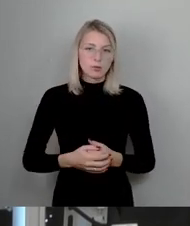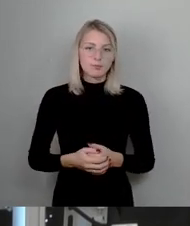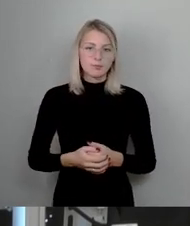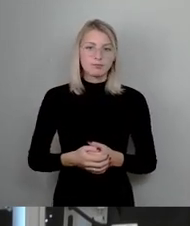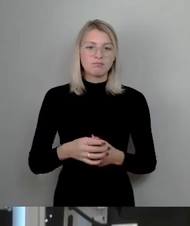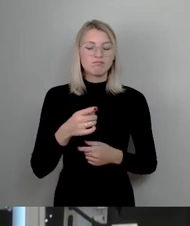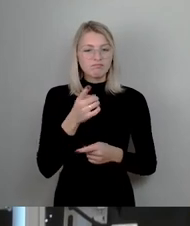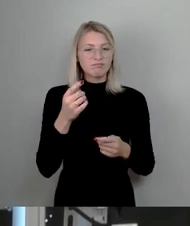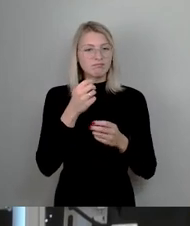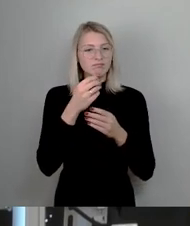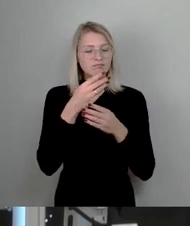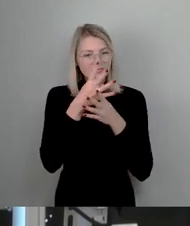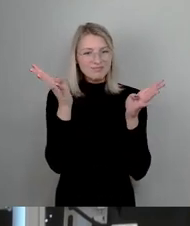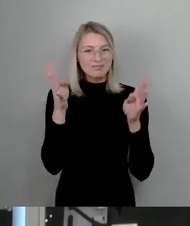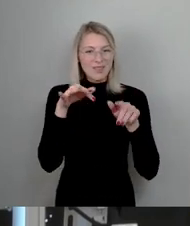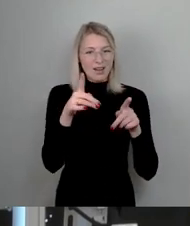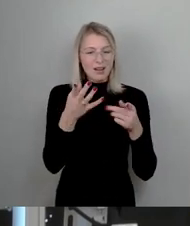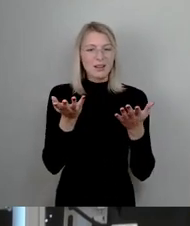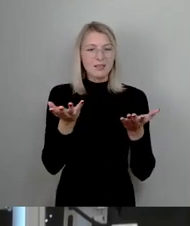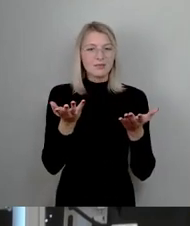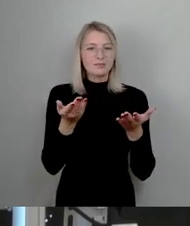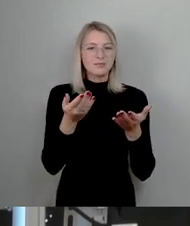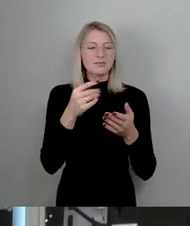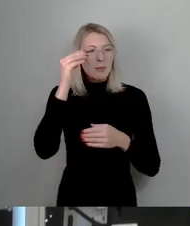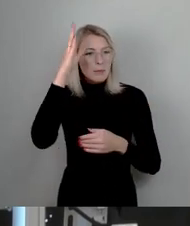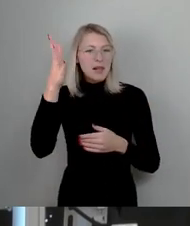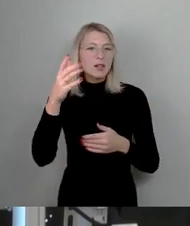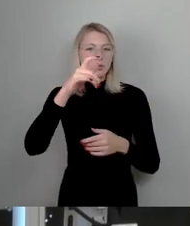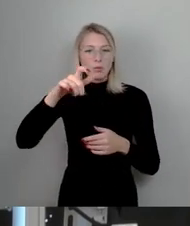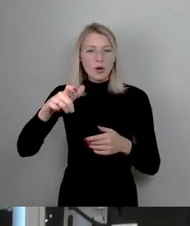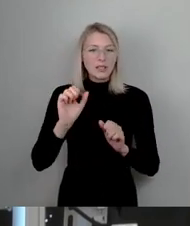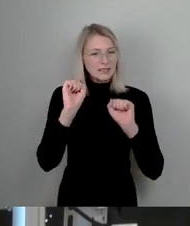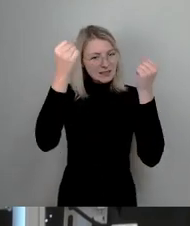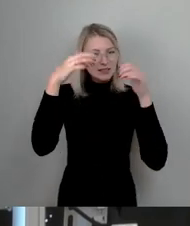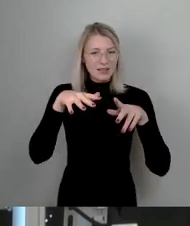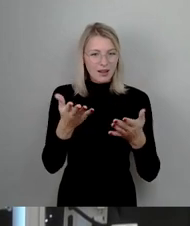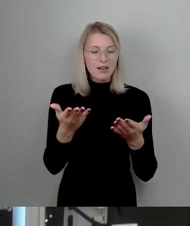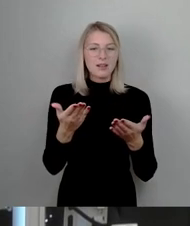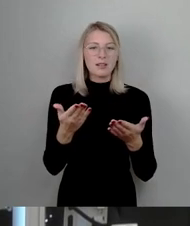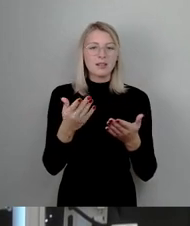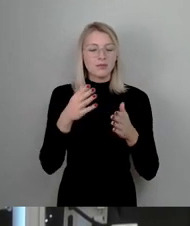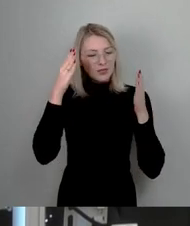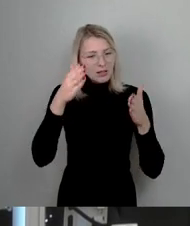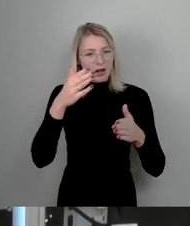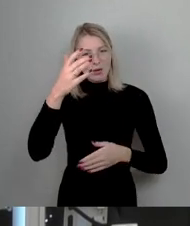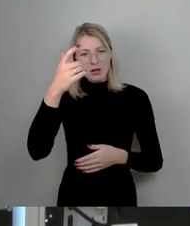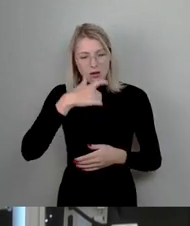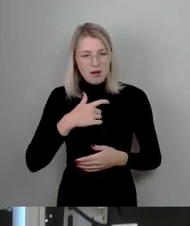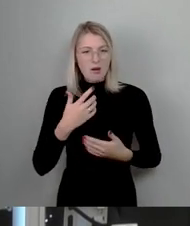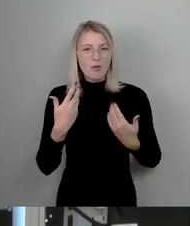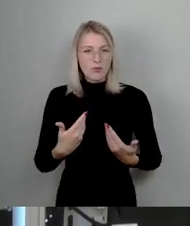Stadträtinnen und Stadträte, für dieses bildungsbürgerliche Engagement und für dieses Vertrauen in unsere